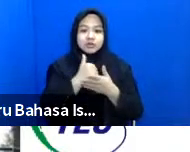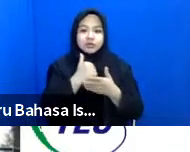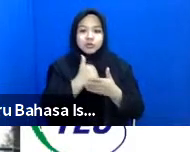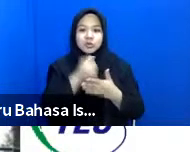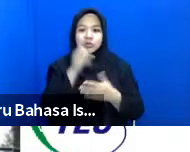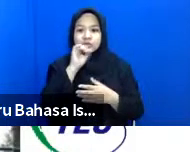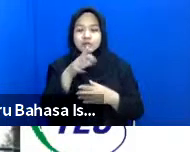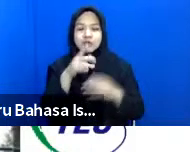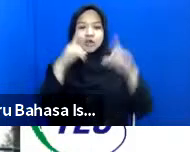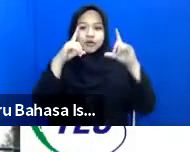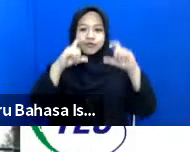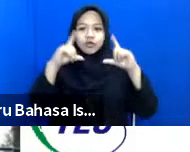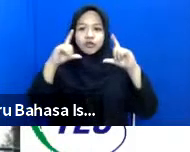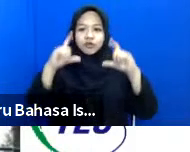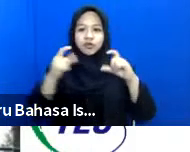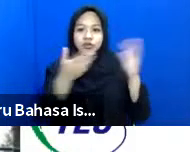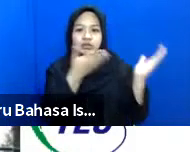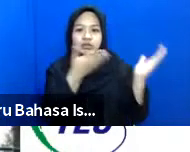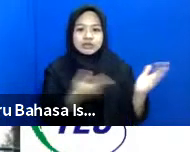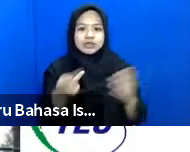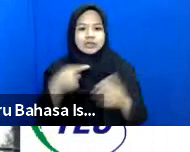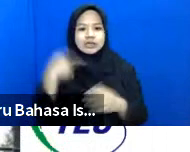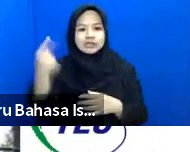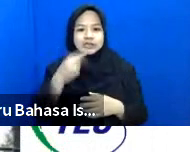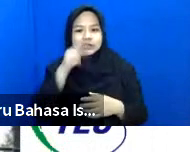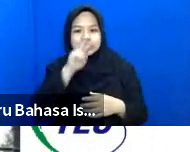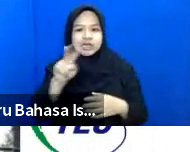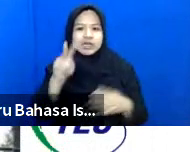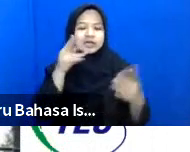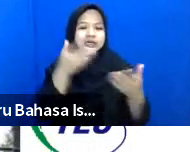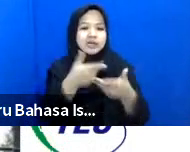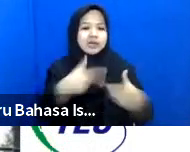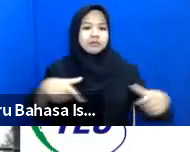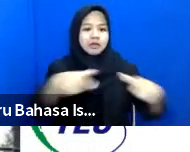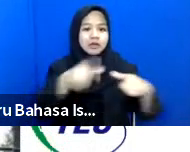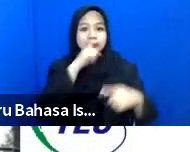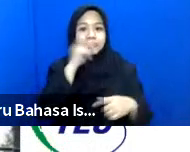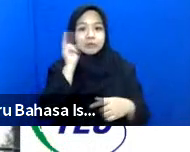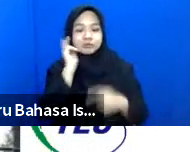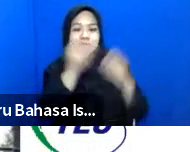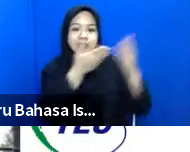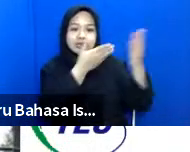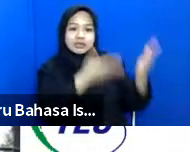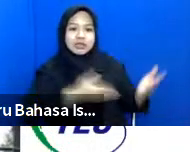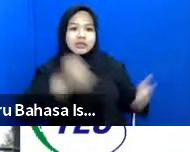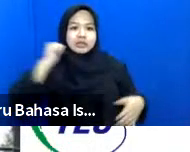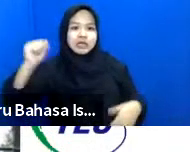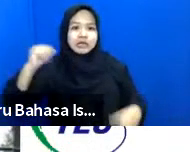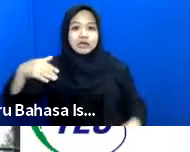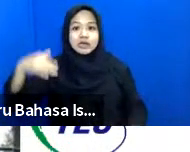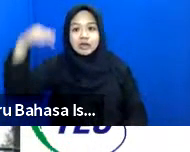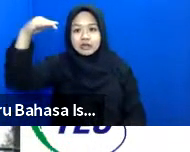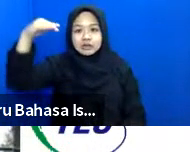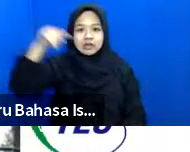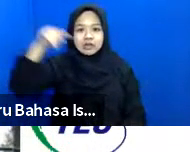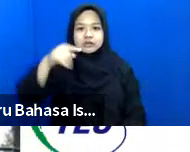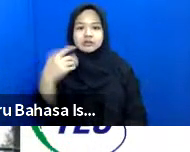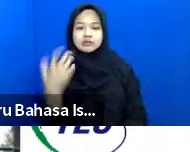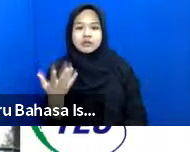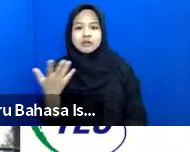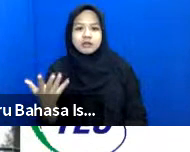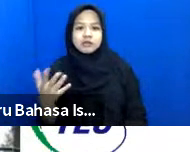menyampaikan foto-foto yang kita sering temui di lapangan Ibu Bapak bisa melihat gambar di sebelah kanan bagian atas bagaimana